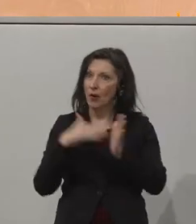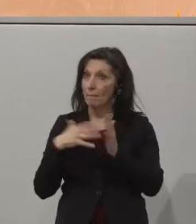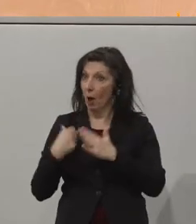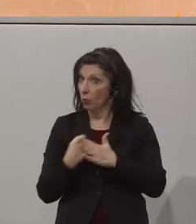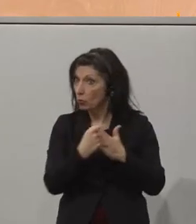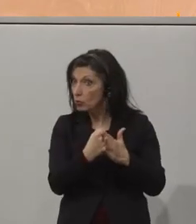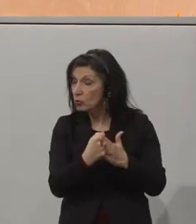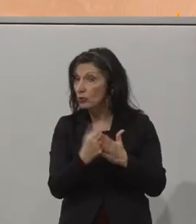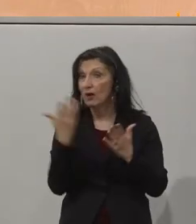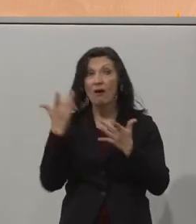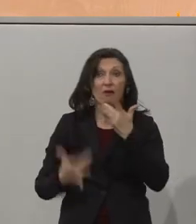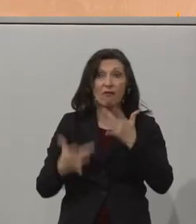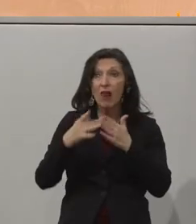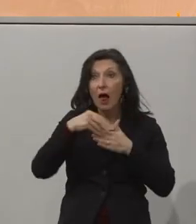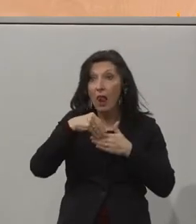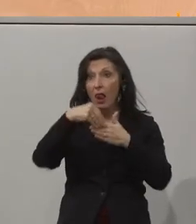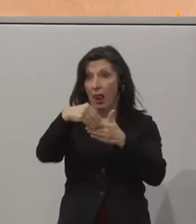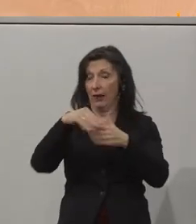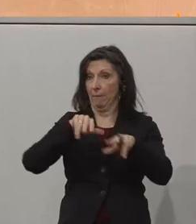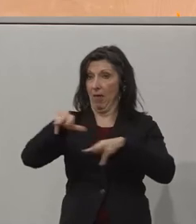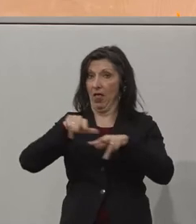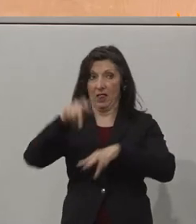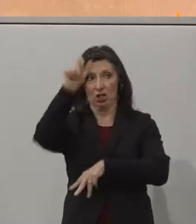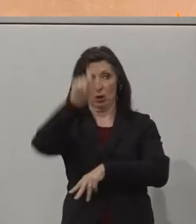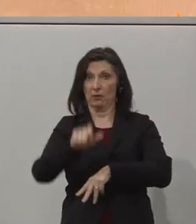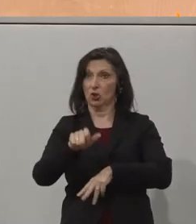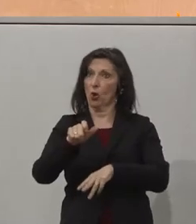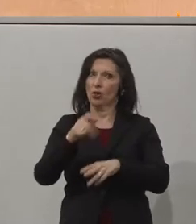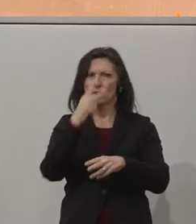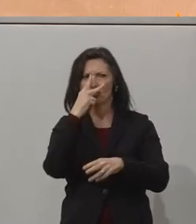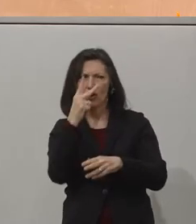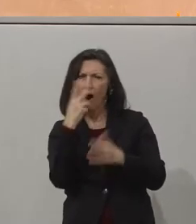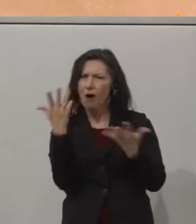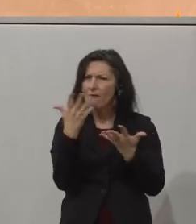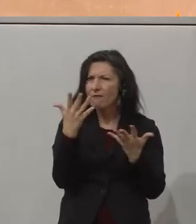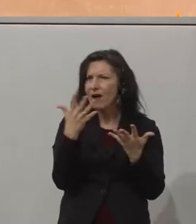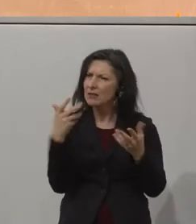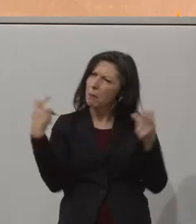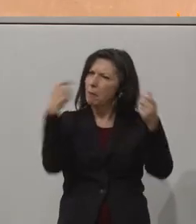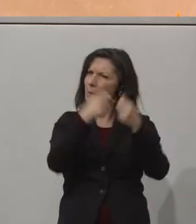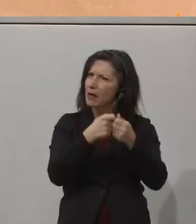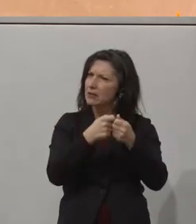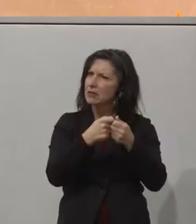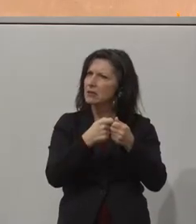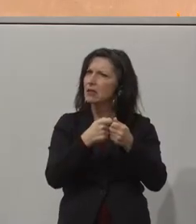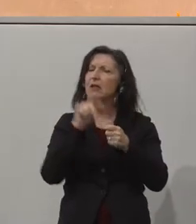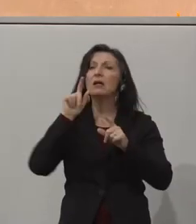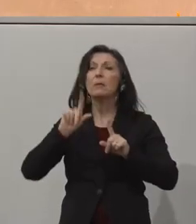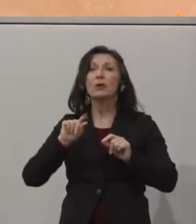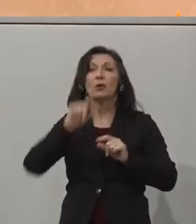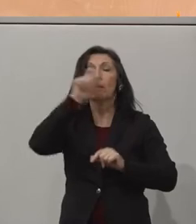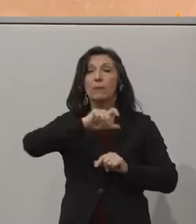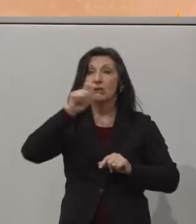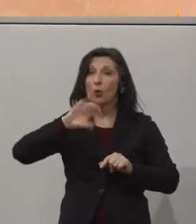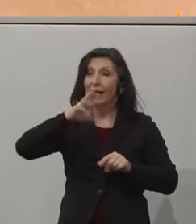vielleicht der Leader-Manager, etwas zu entwickeln, das zur Region passt und wo die handelnden Akteure in der Region zusammenarbeiten können.